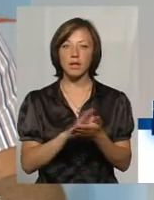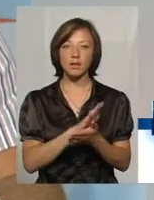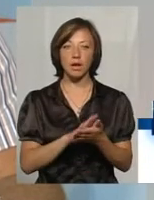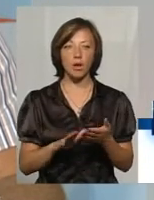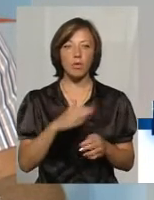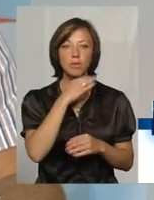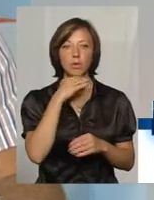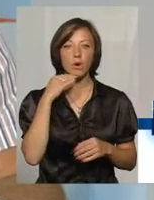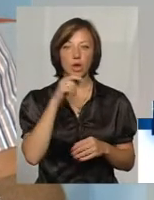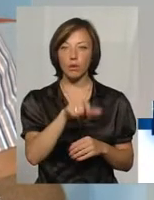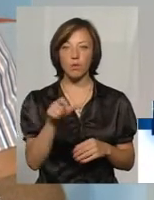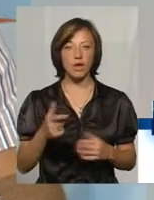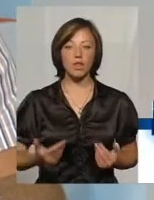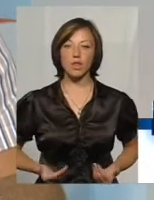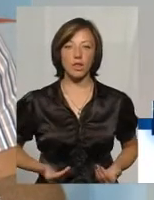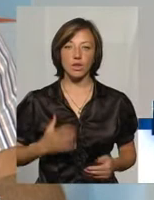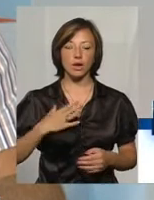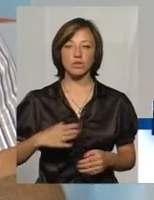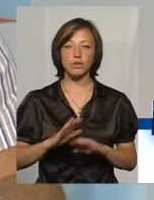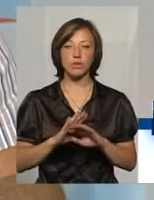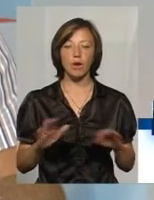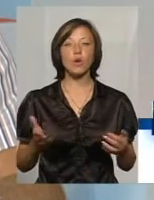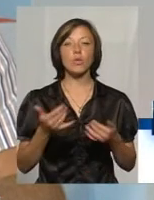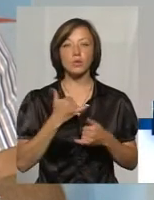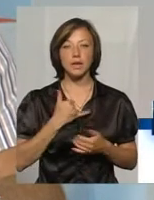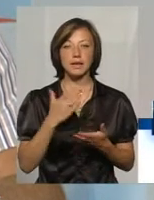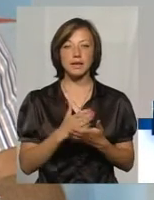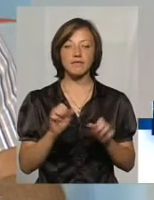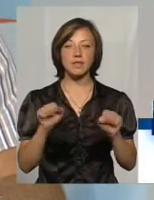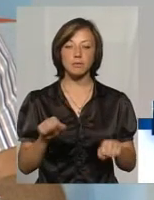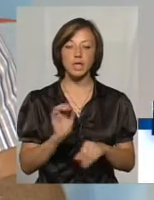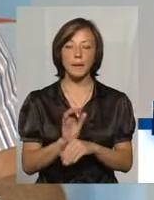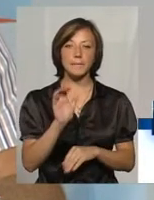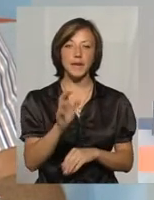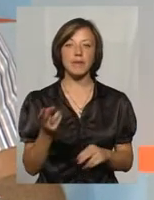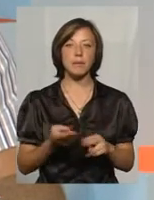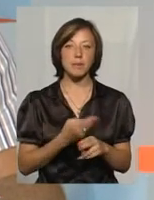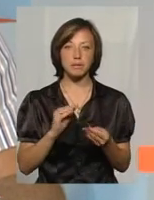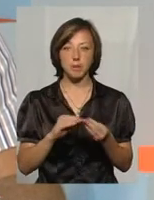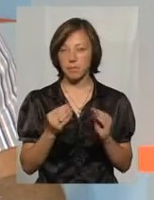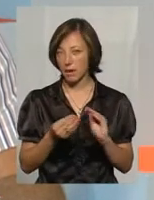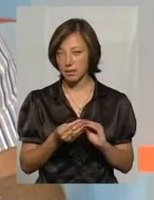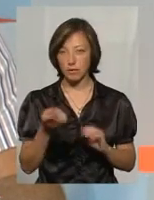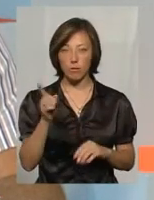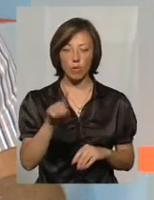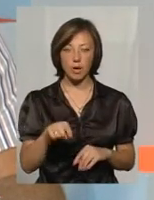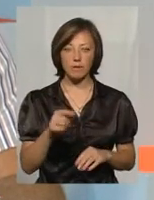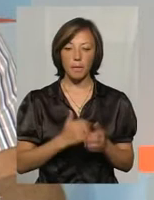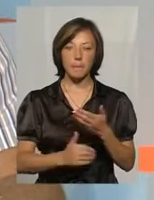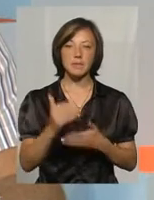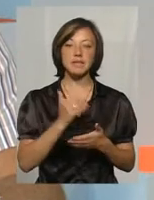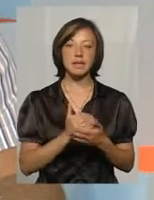доживають. Ми маємо можливість больних направляти беспрепятственно. Более того, в останні